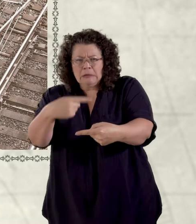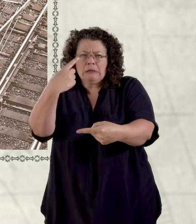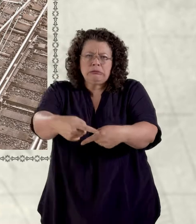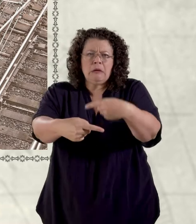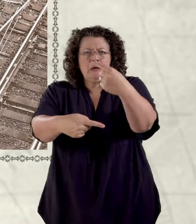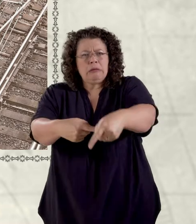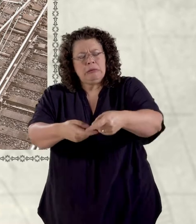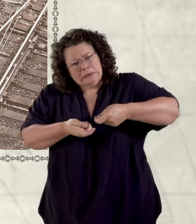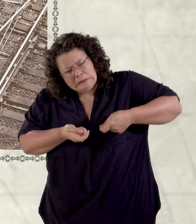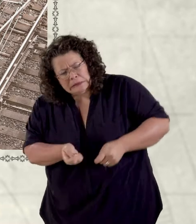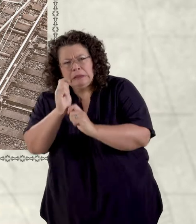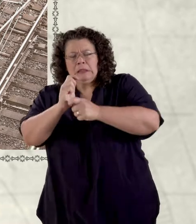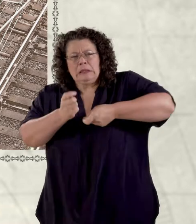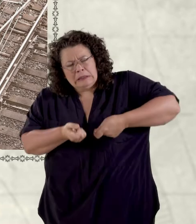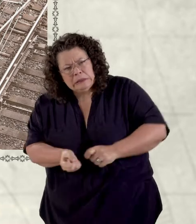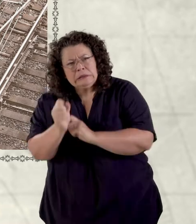torri,